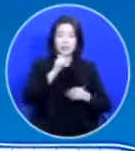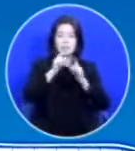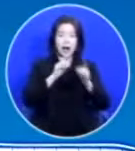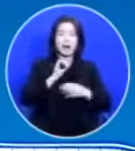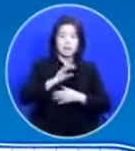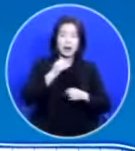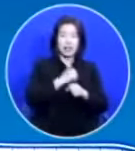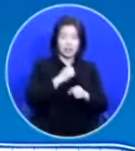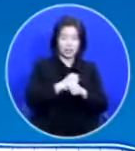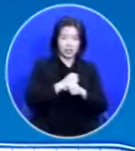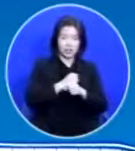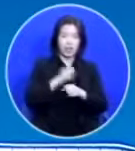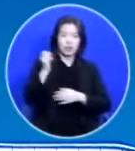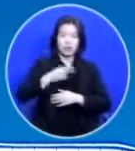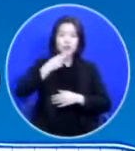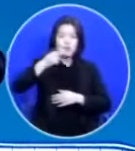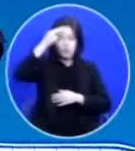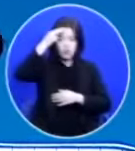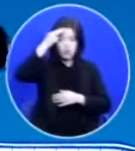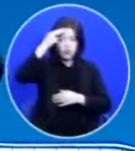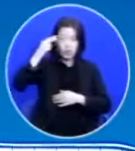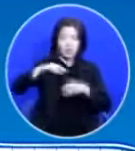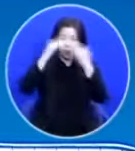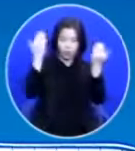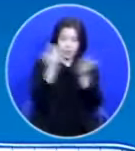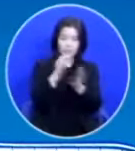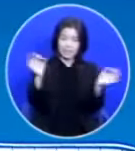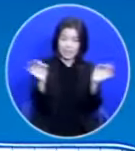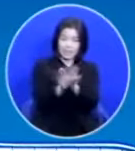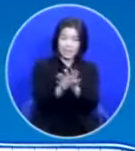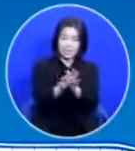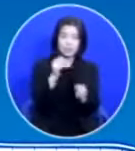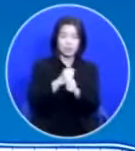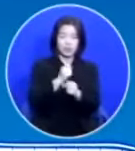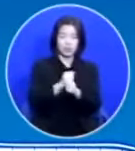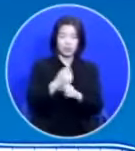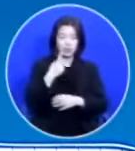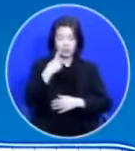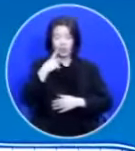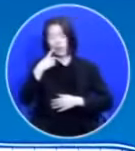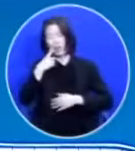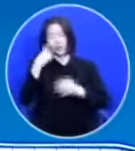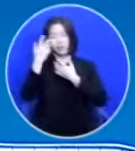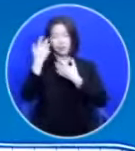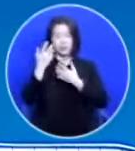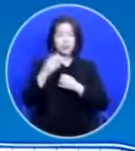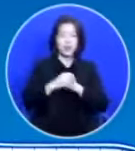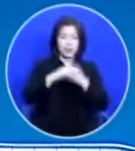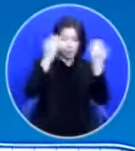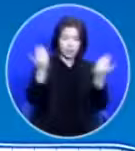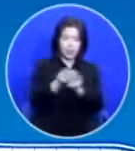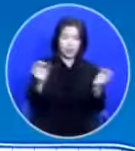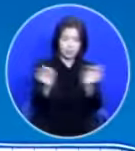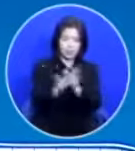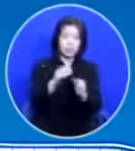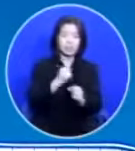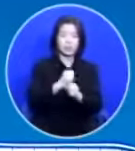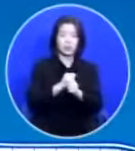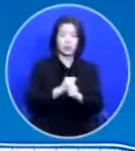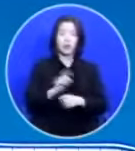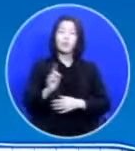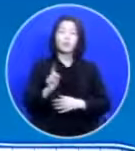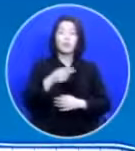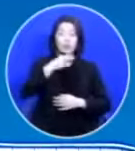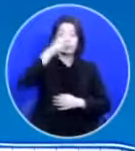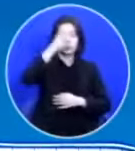술 아예 다 없애버려요 마약 다 없애버려요 그럼 어떻게 술을